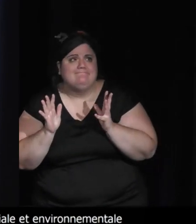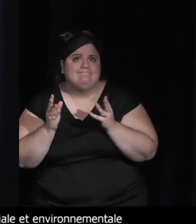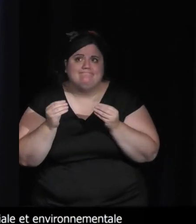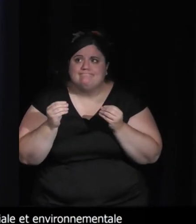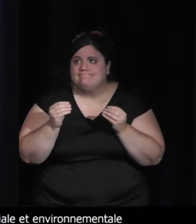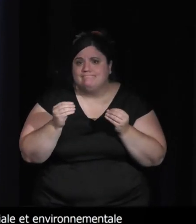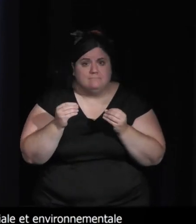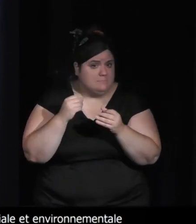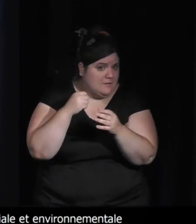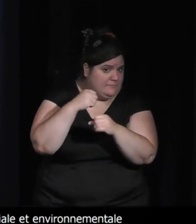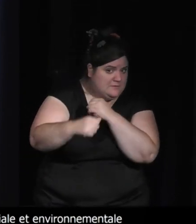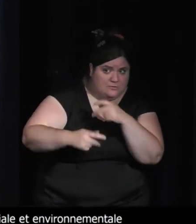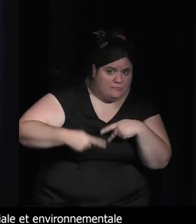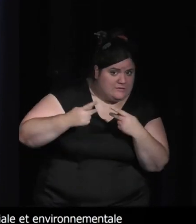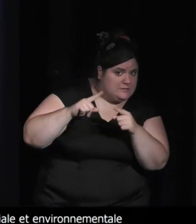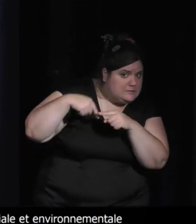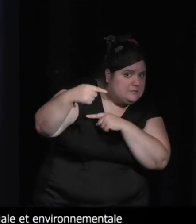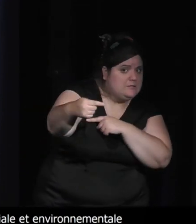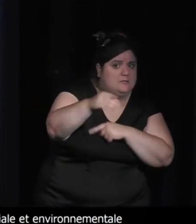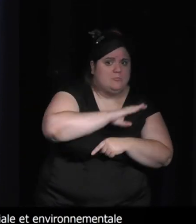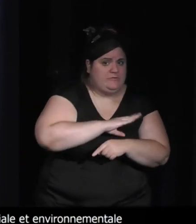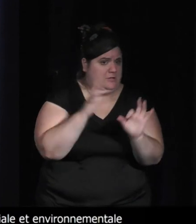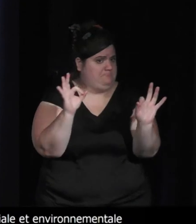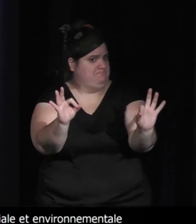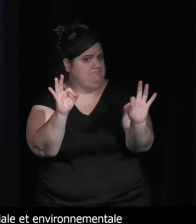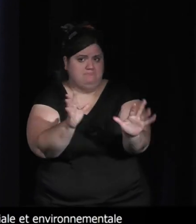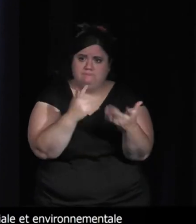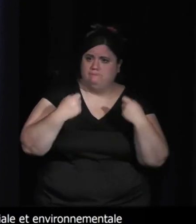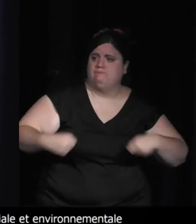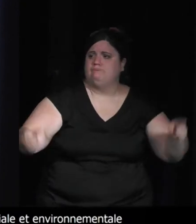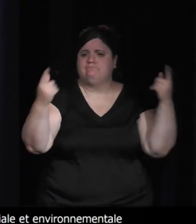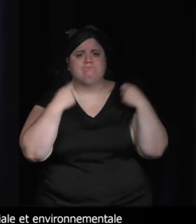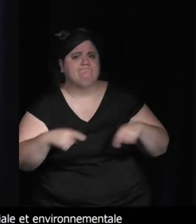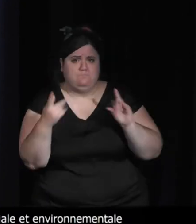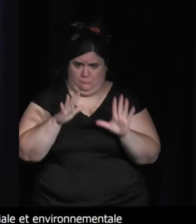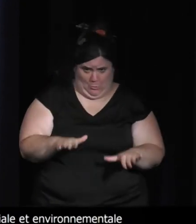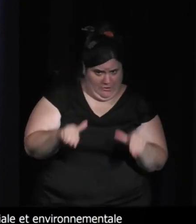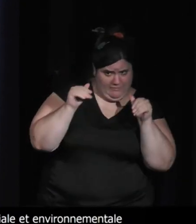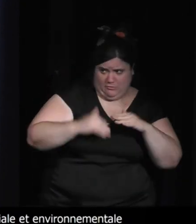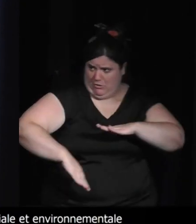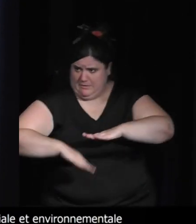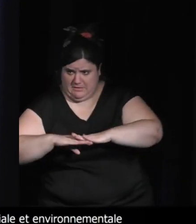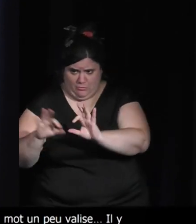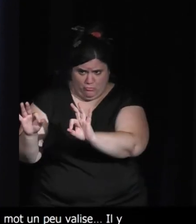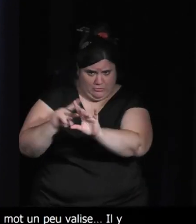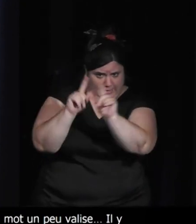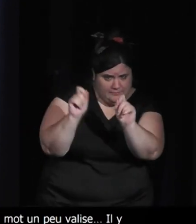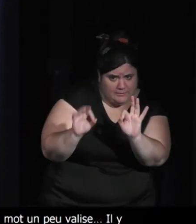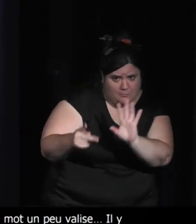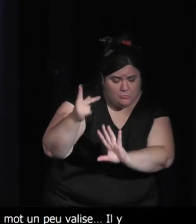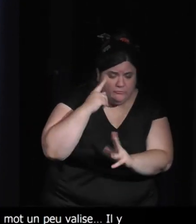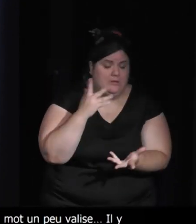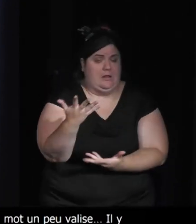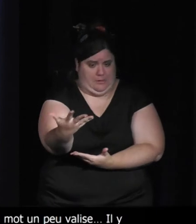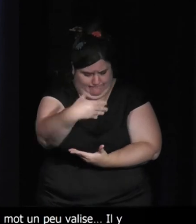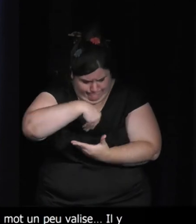des manières de vivre qui sont plus durables, donc peut-être plus sobres. Et aujourd'hui, on est beaucoup dans des idéologies, dans